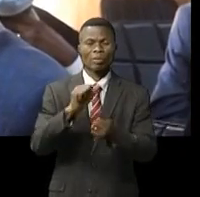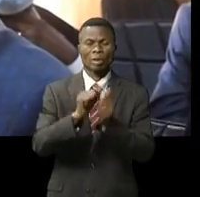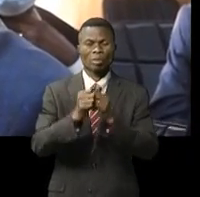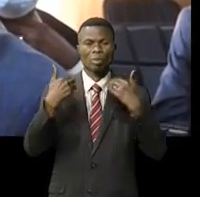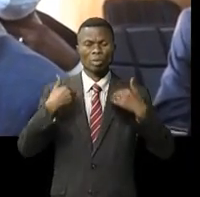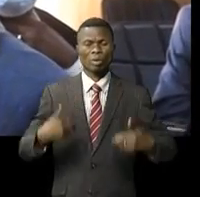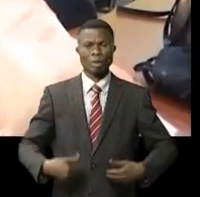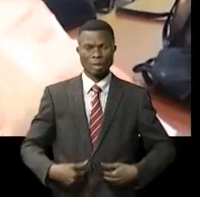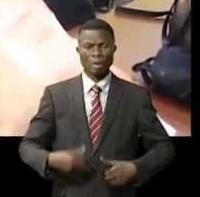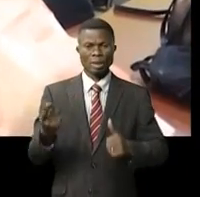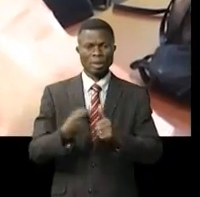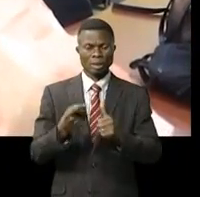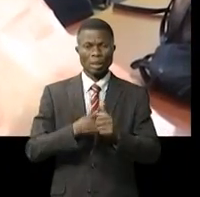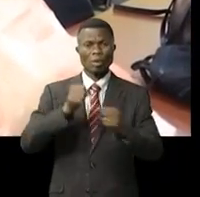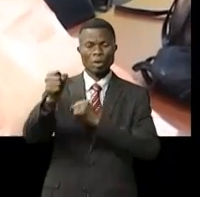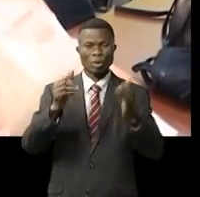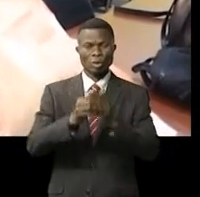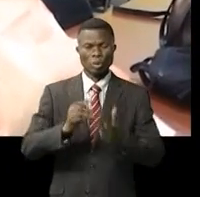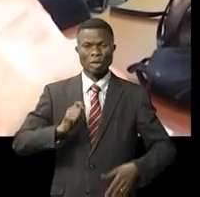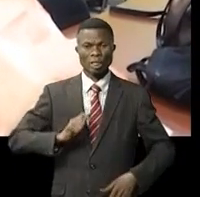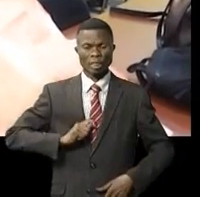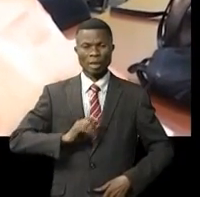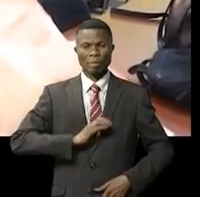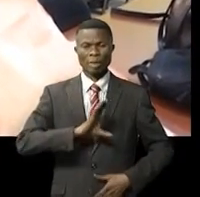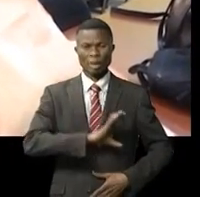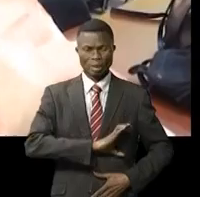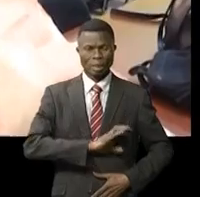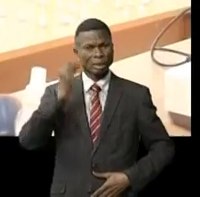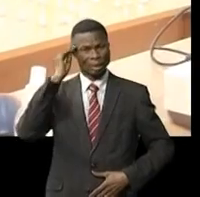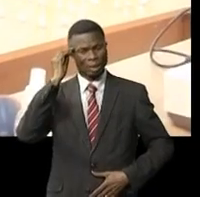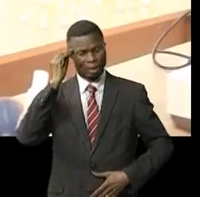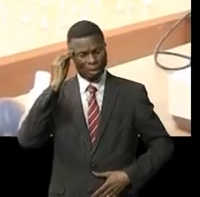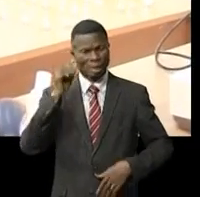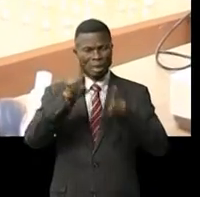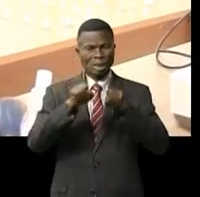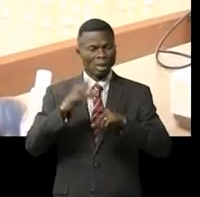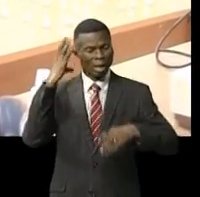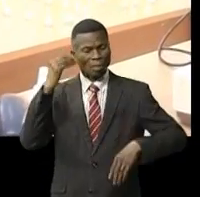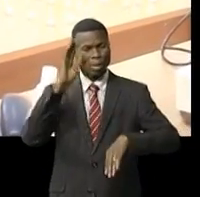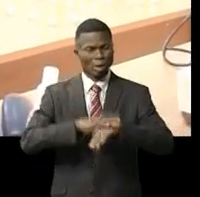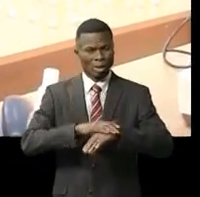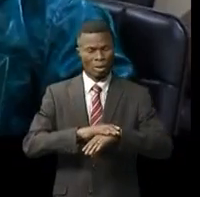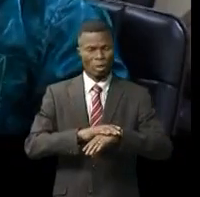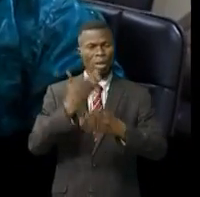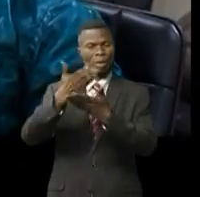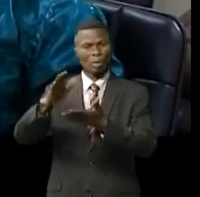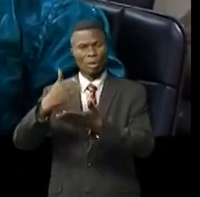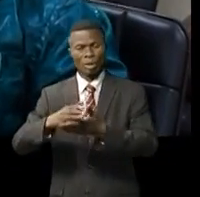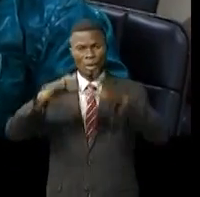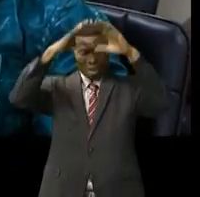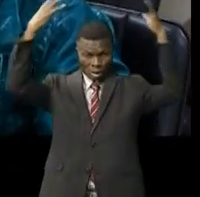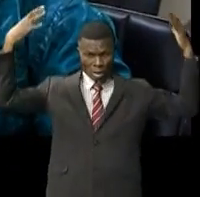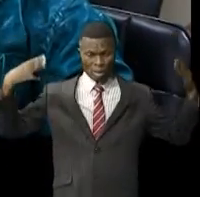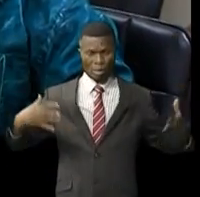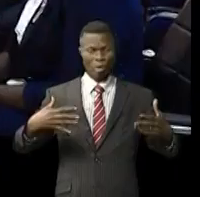précisément avec la lutte contre la tuberculose le VIH sida le paludisme et même dans la distribution de moustiquaires